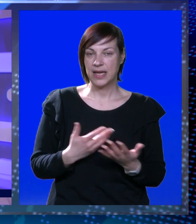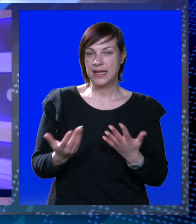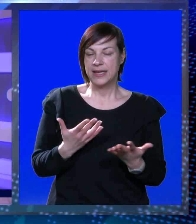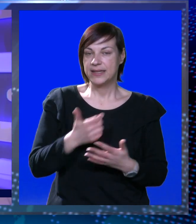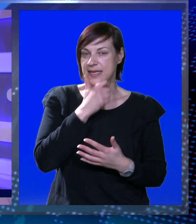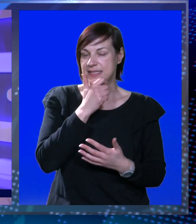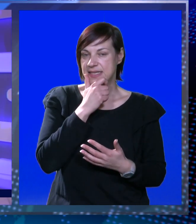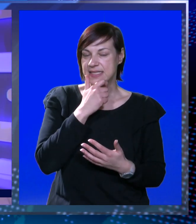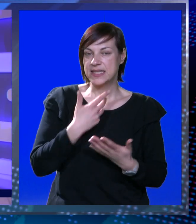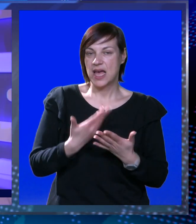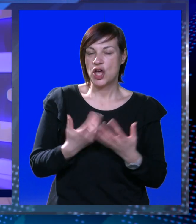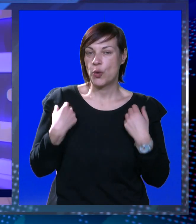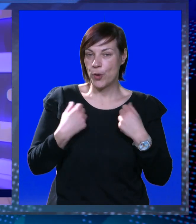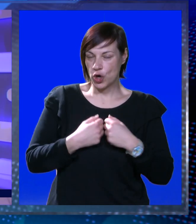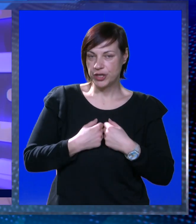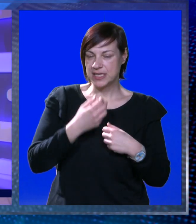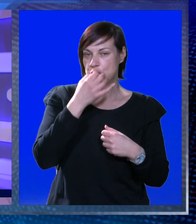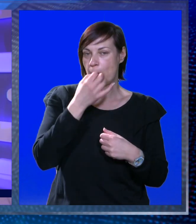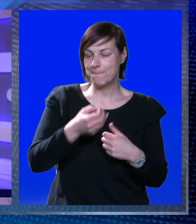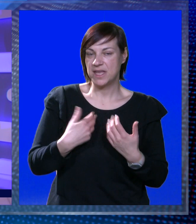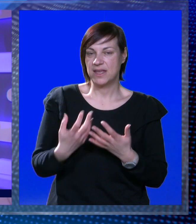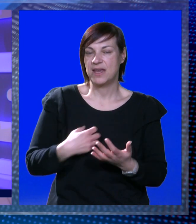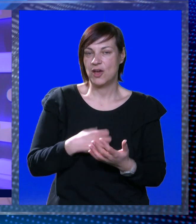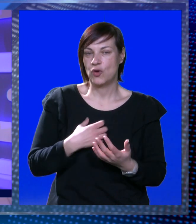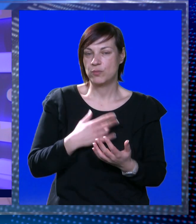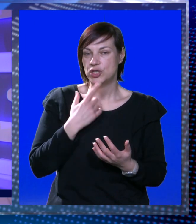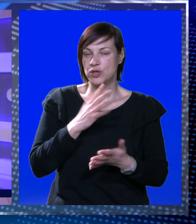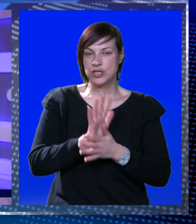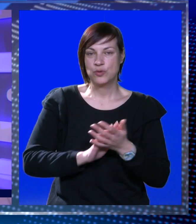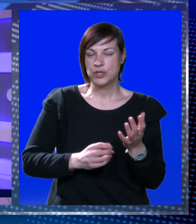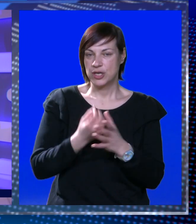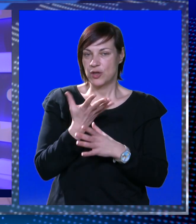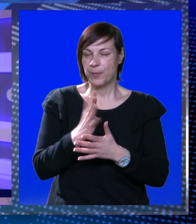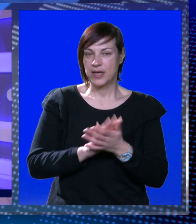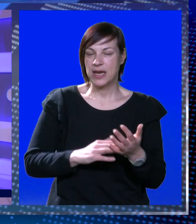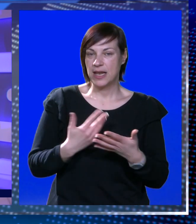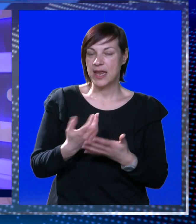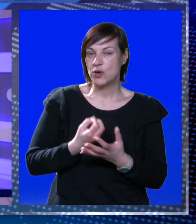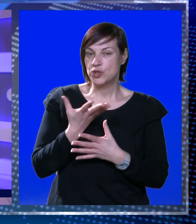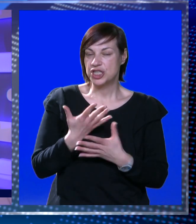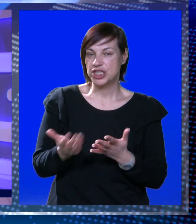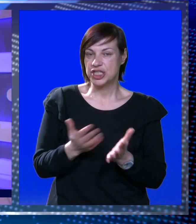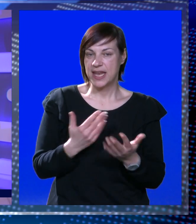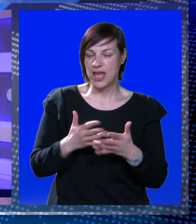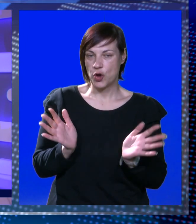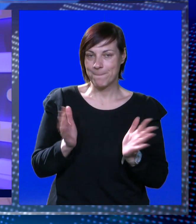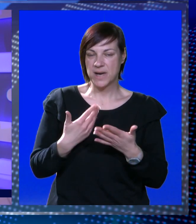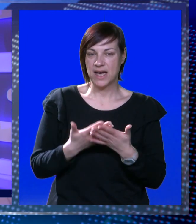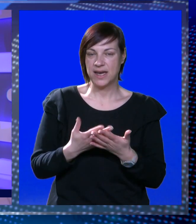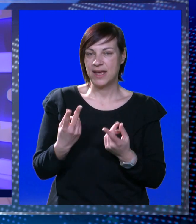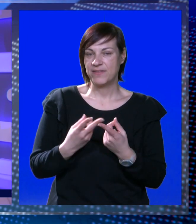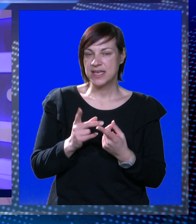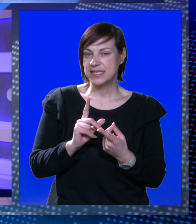Gdje sa starom, to jest rabljenom odjećom? Pitanje je to koje muči one koji su s početkom proljeća krenuli u proljetno čišćenje ormara.